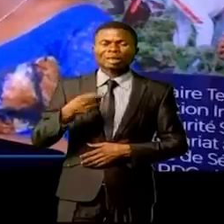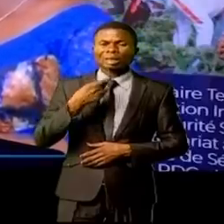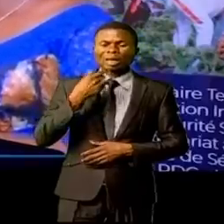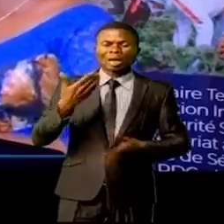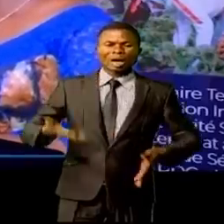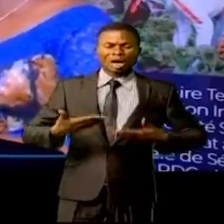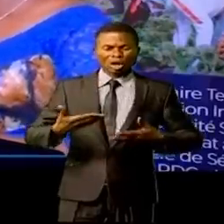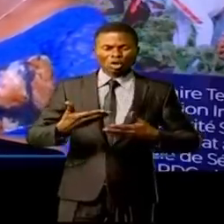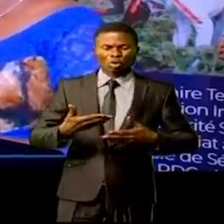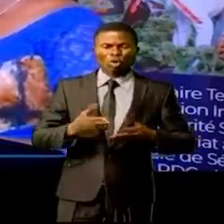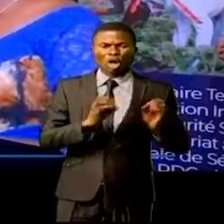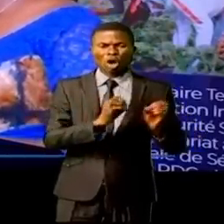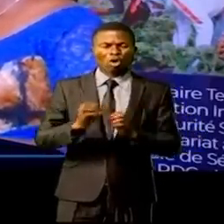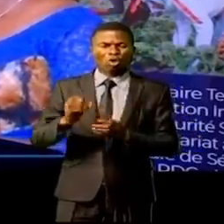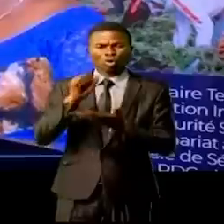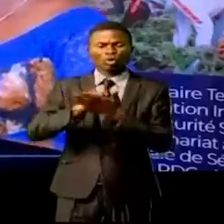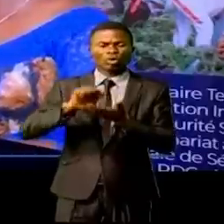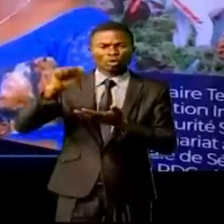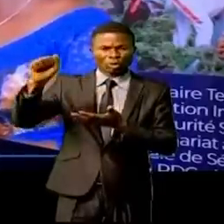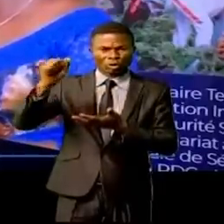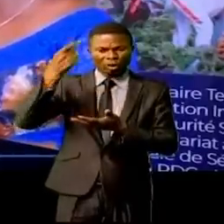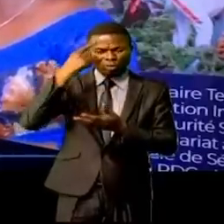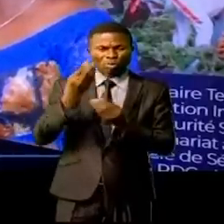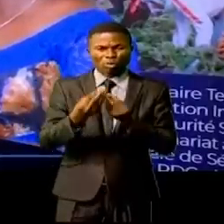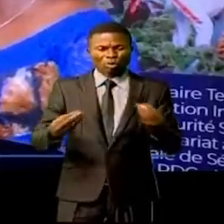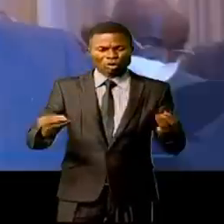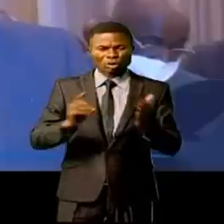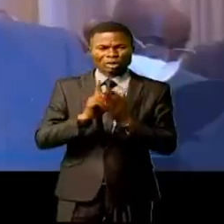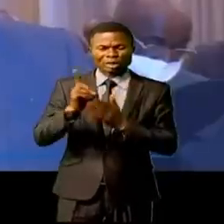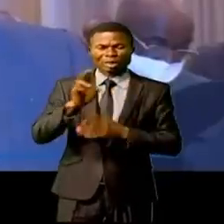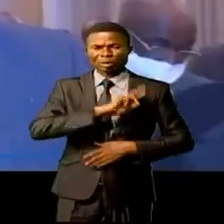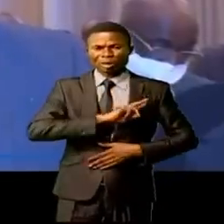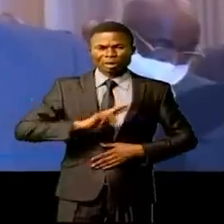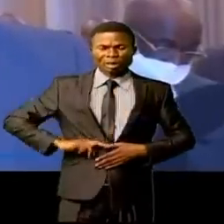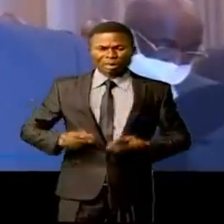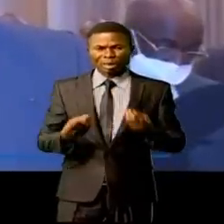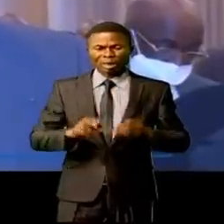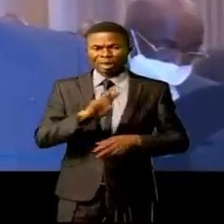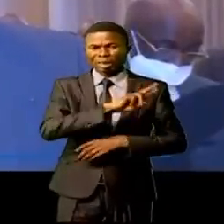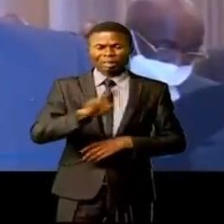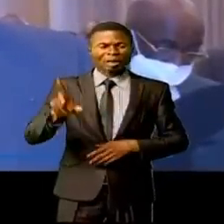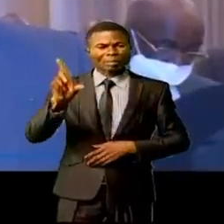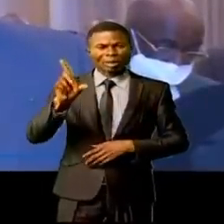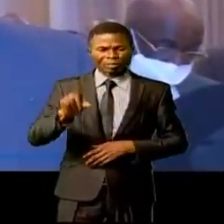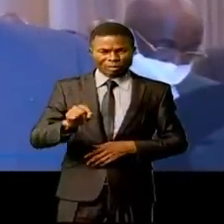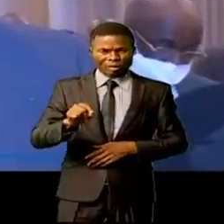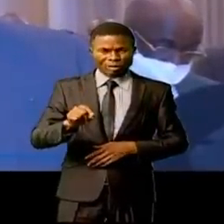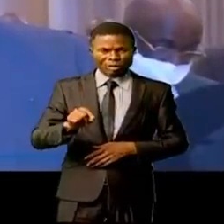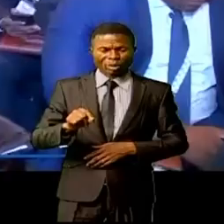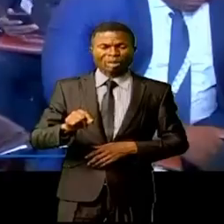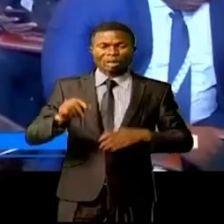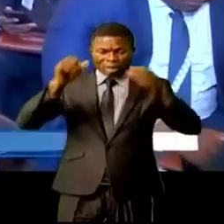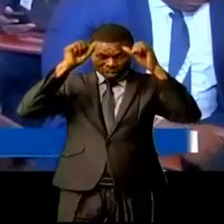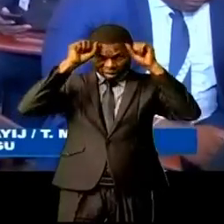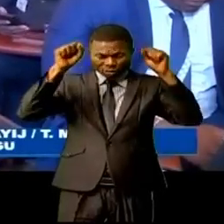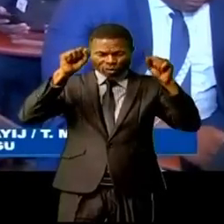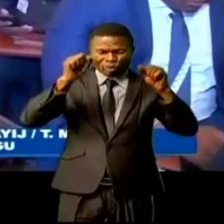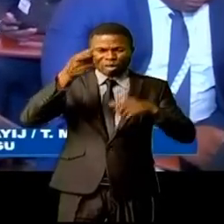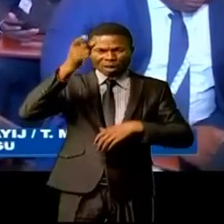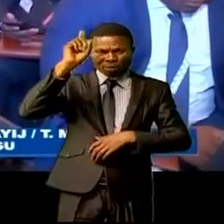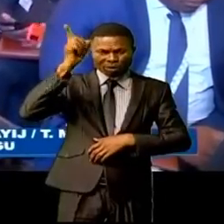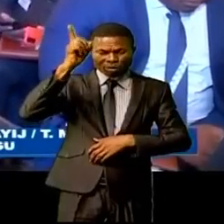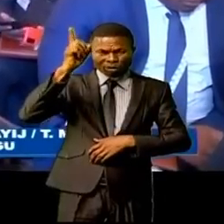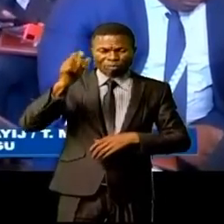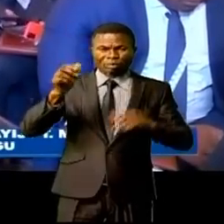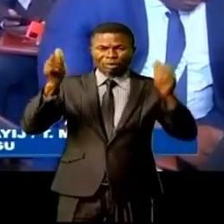tenue de ses séminaires sur les soldes de la RDC qui assure depuis 2020 la présidence tournante de l